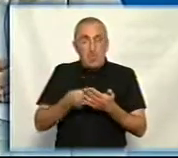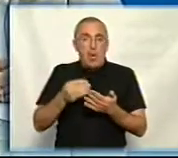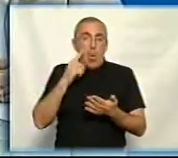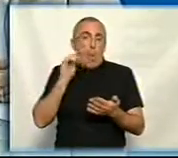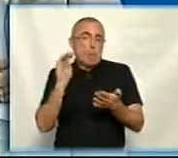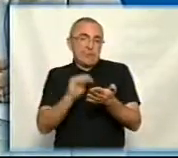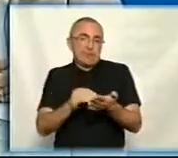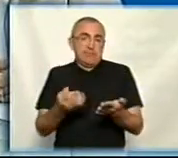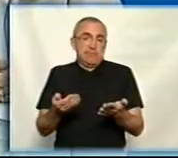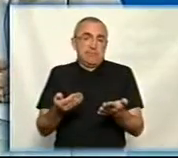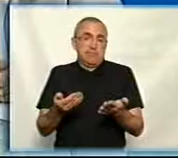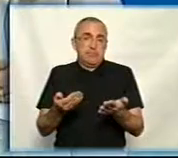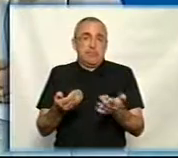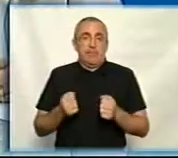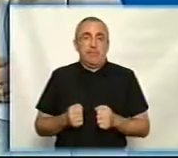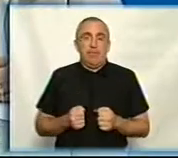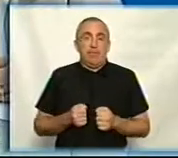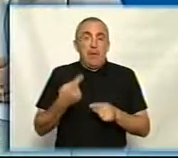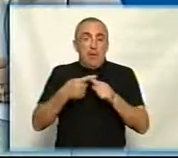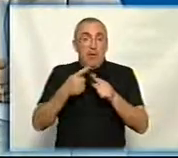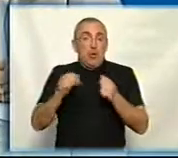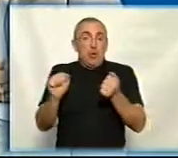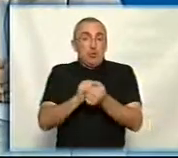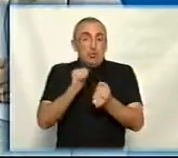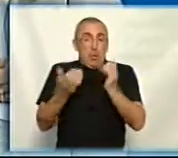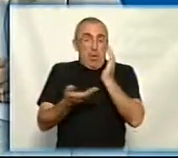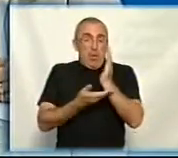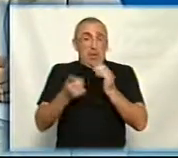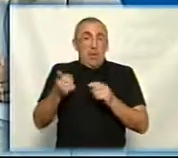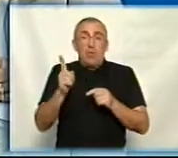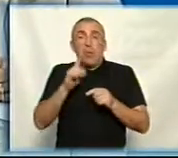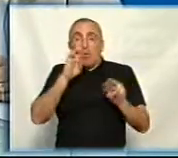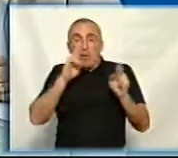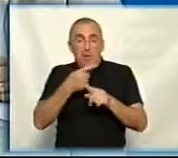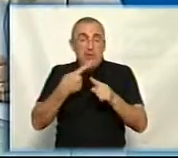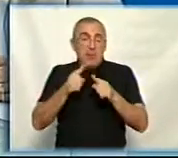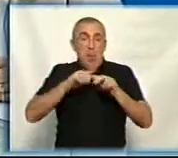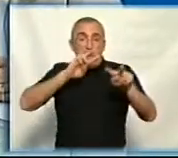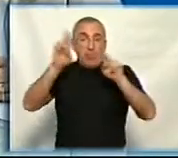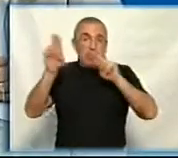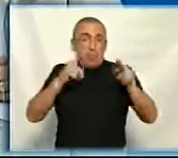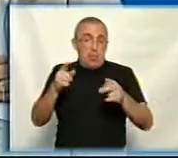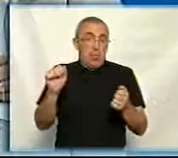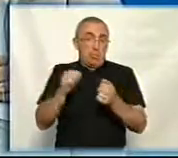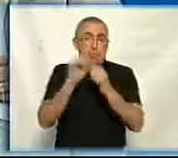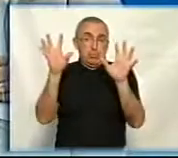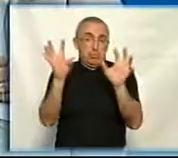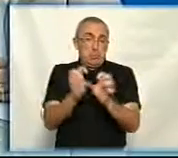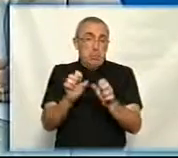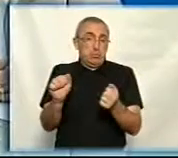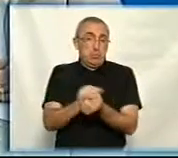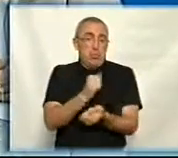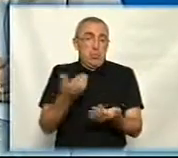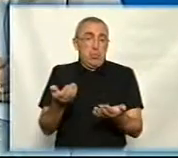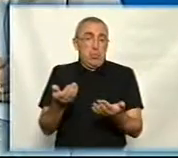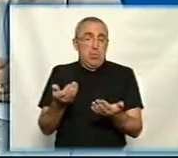Десь, я не знаю, видно, так? Оце, наприклад, всухле дерево. тут вже ясно, що щось пішло не так з цією обрізкою, якщо воно всухло. Дивіться,